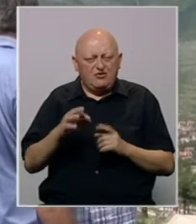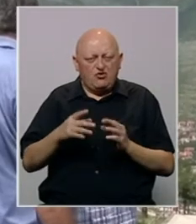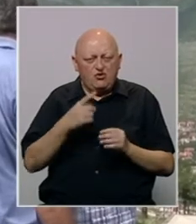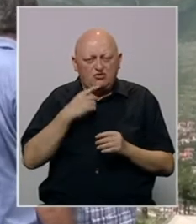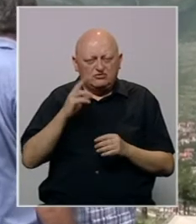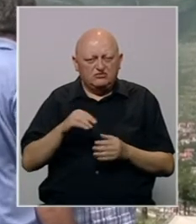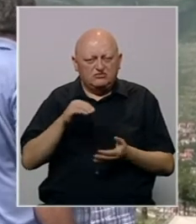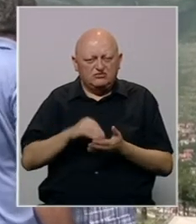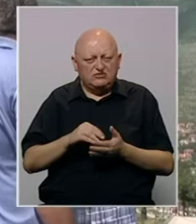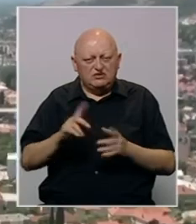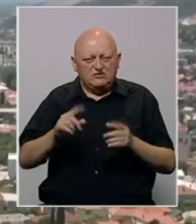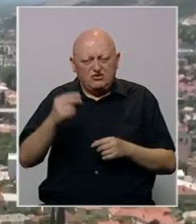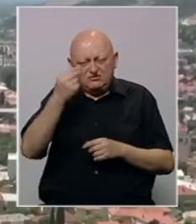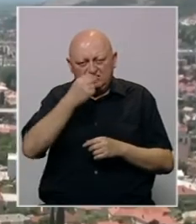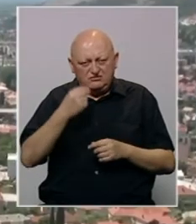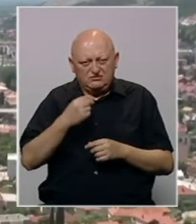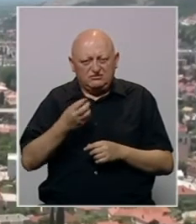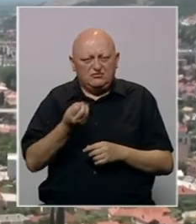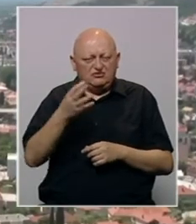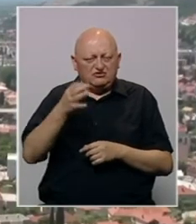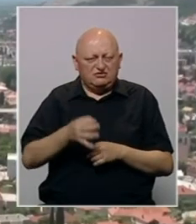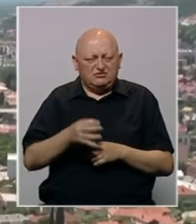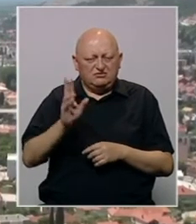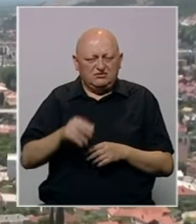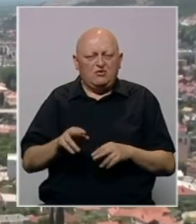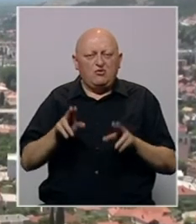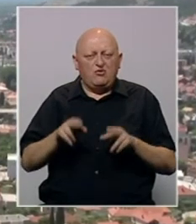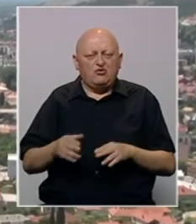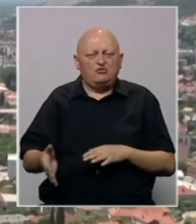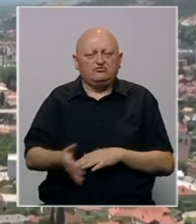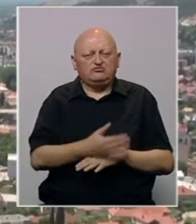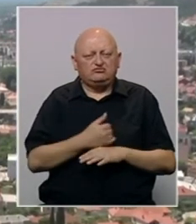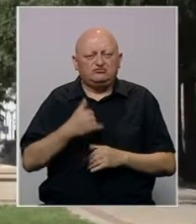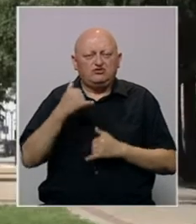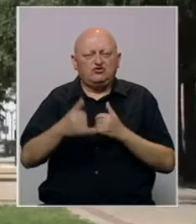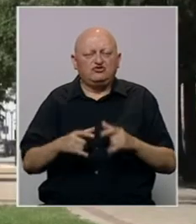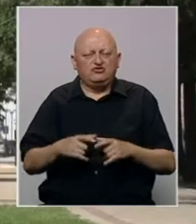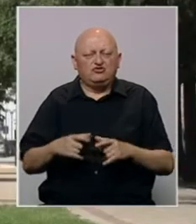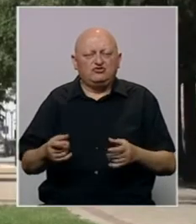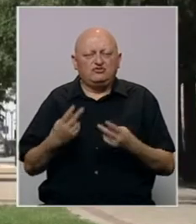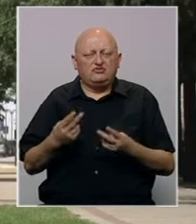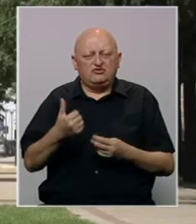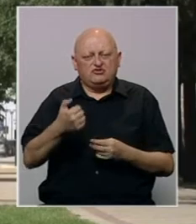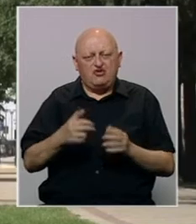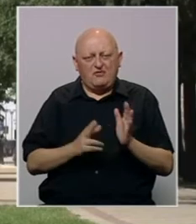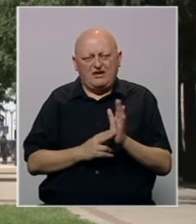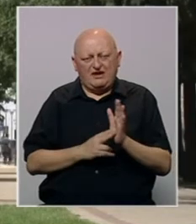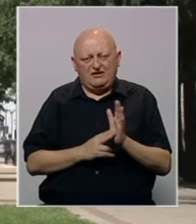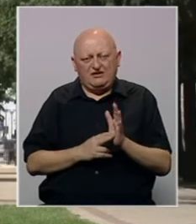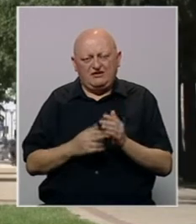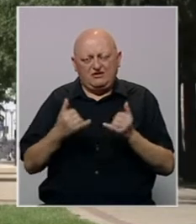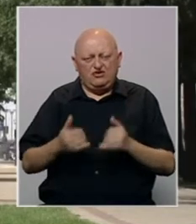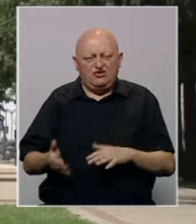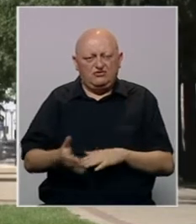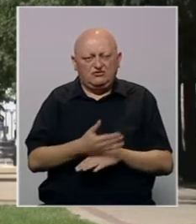Koji imaju prebivalište u Republici Srpskoj ili Brčkoj distriktu, imaju mogućnost korištenja turističkih vouchera u iznosu od 100 maraka. Do